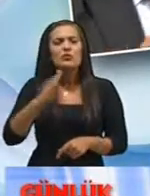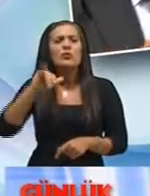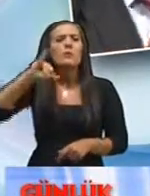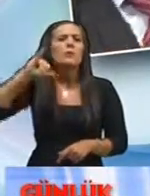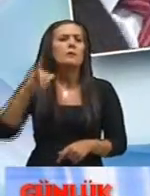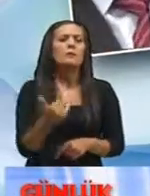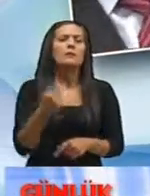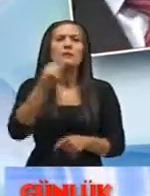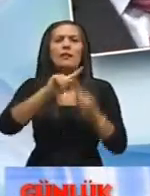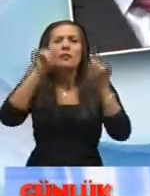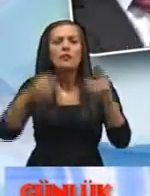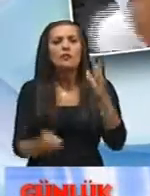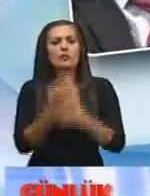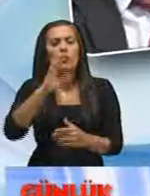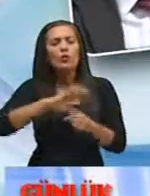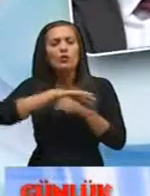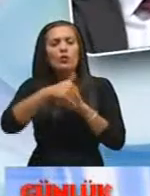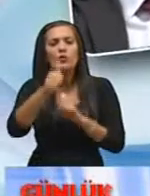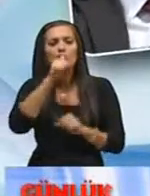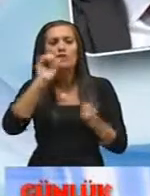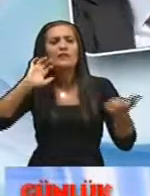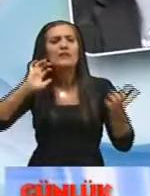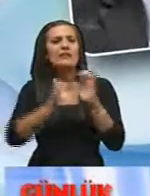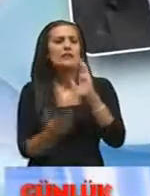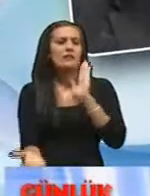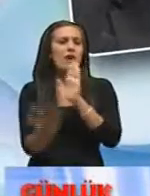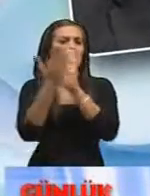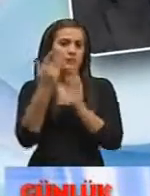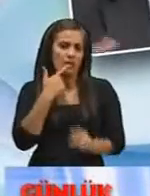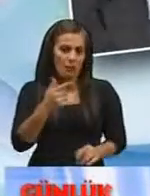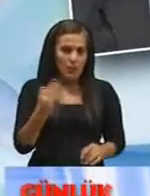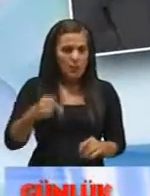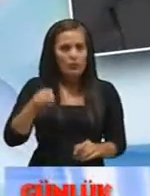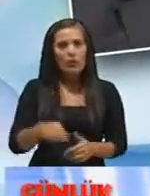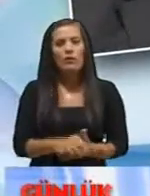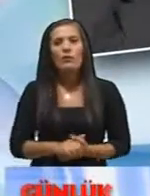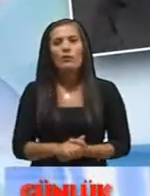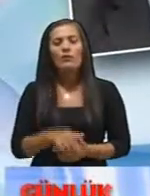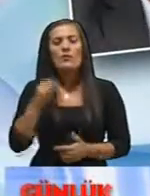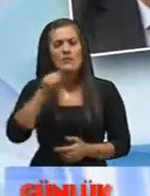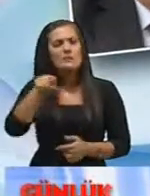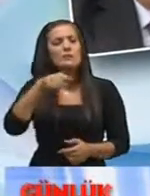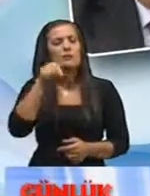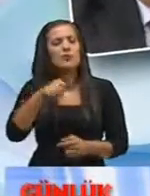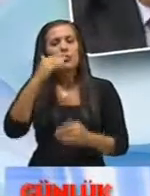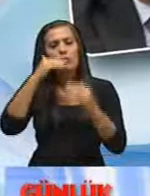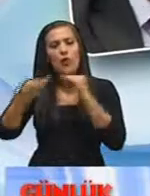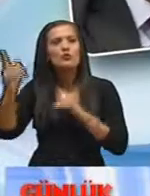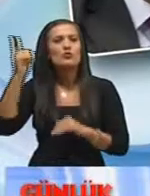Tapo çıkıyor ortaya Bir Dünya su krizi İle karşı karşıya olduğumuzu Bu Toplumsal